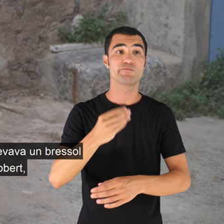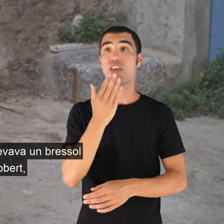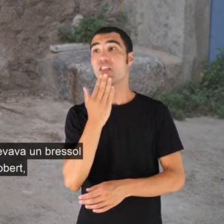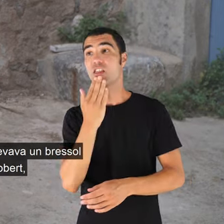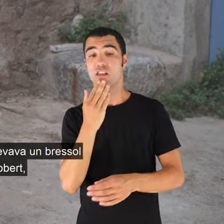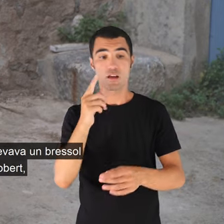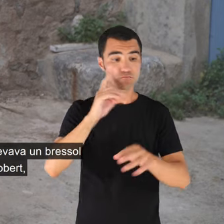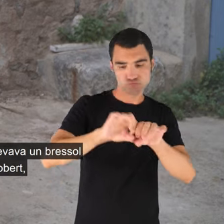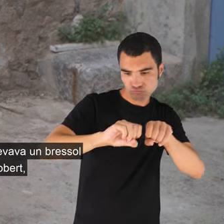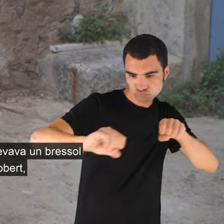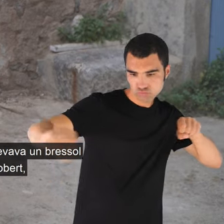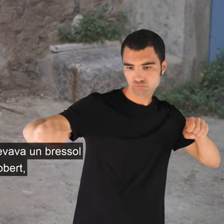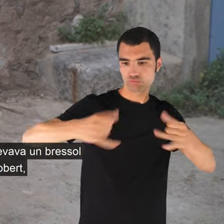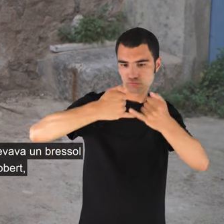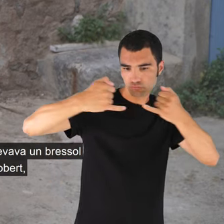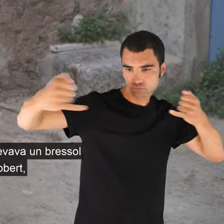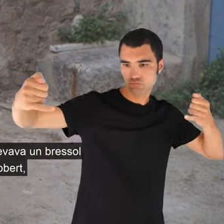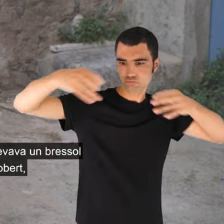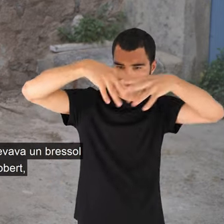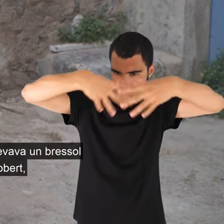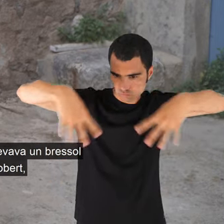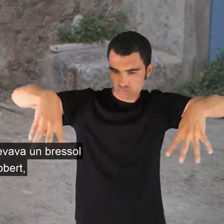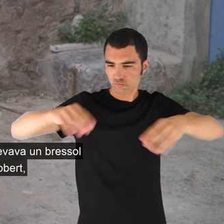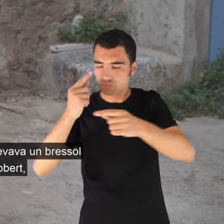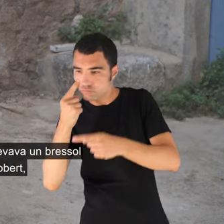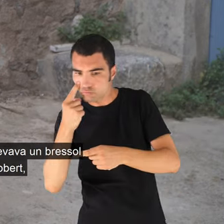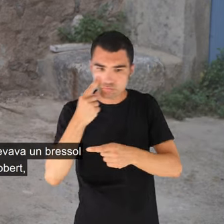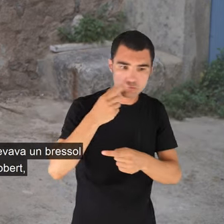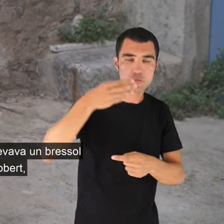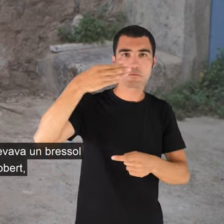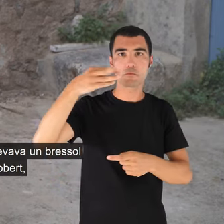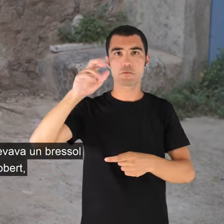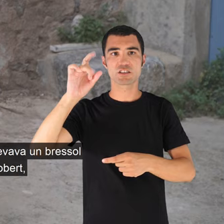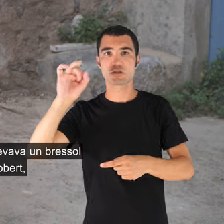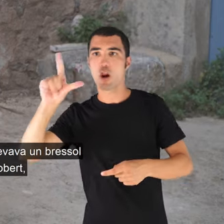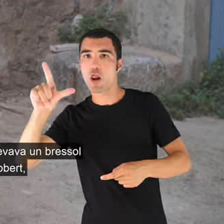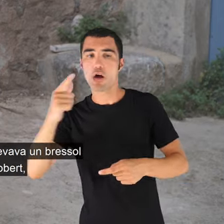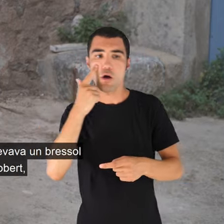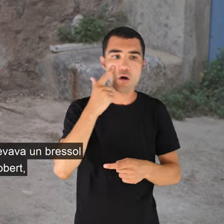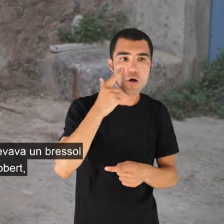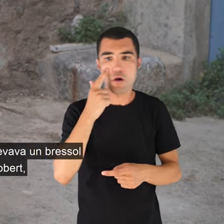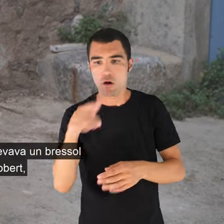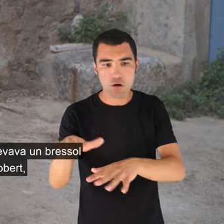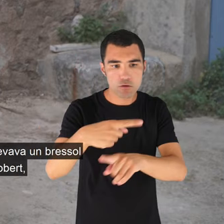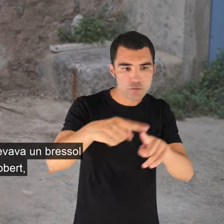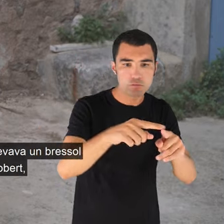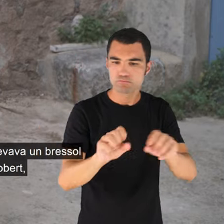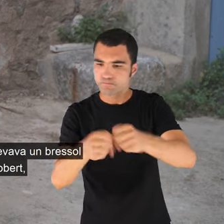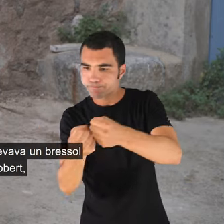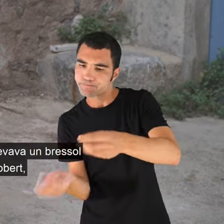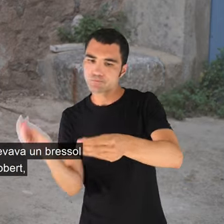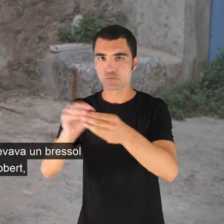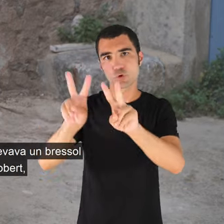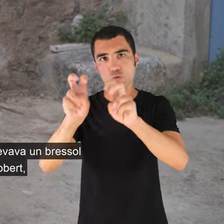i faltava un nam, o un braçol que hi dè, i llevava un braçol, i en tornava a posar un altre de nou, i canviava un